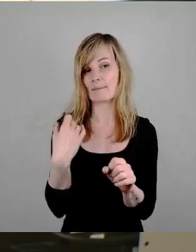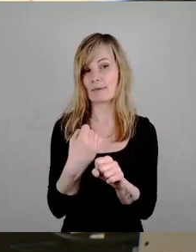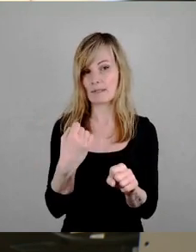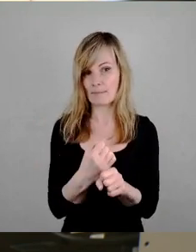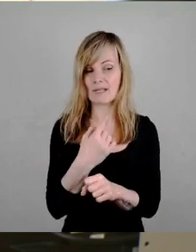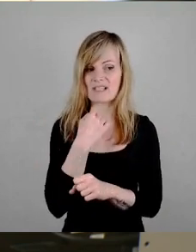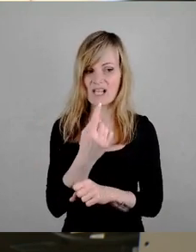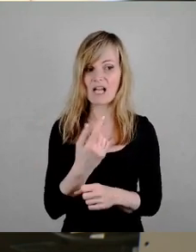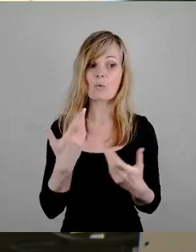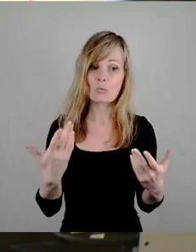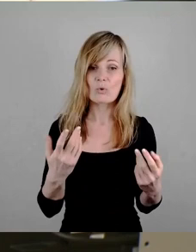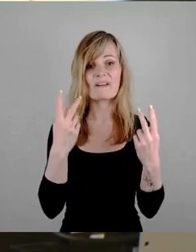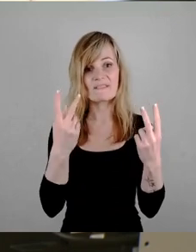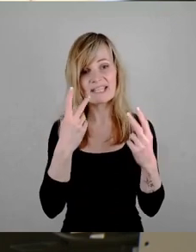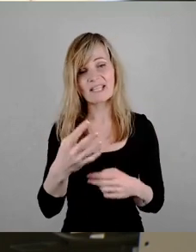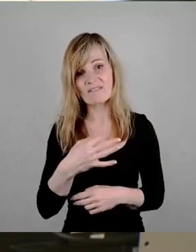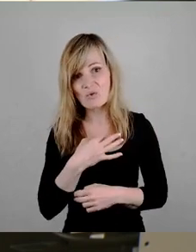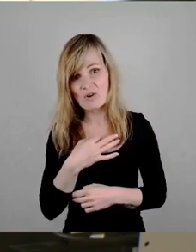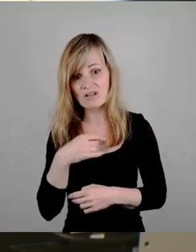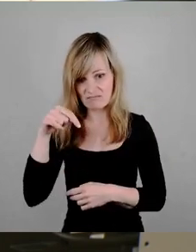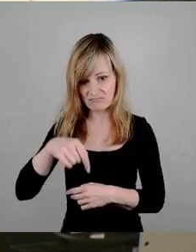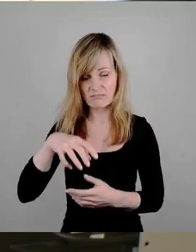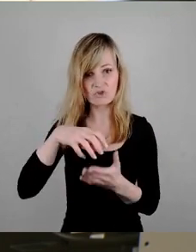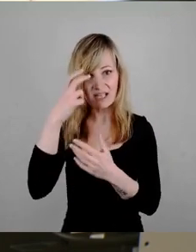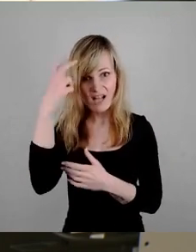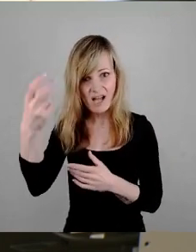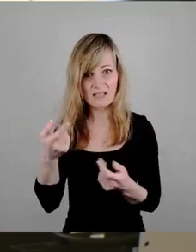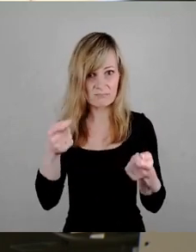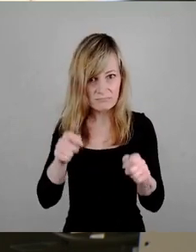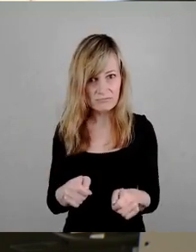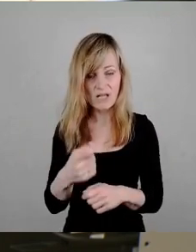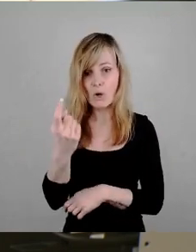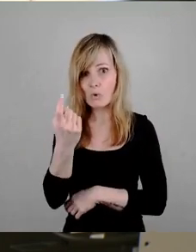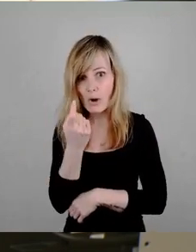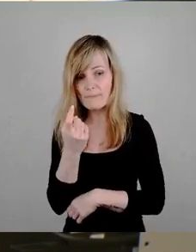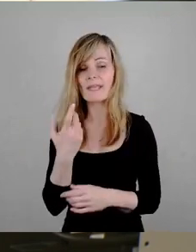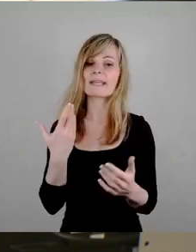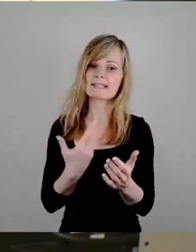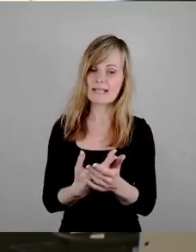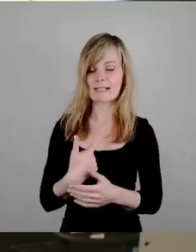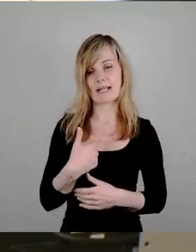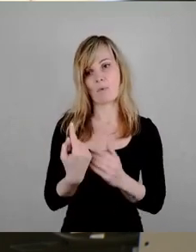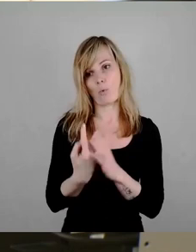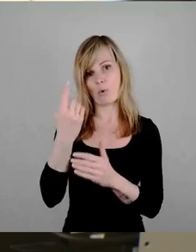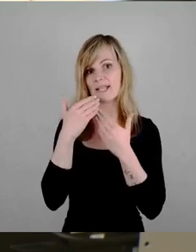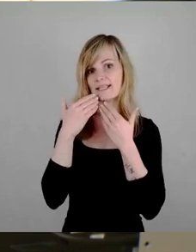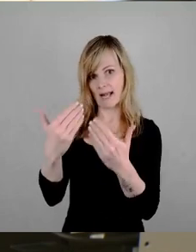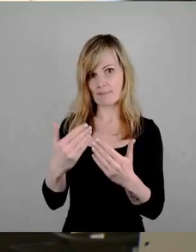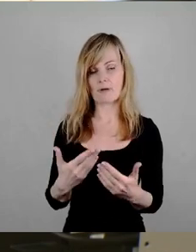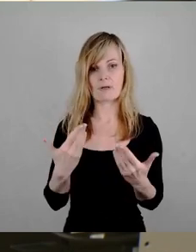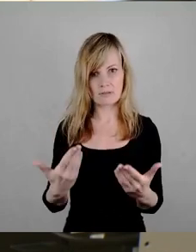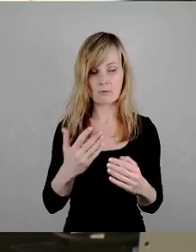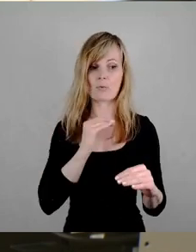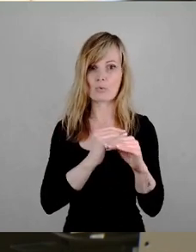beschließen? Da gab es Angst und Sorge, dass das nicht kommen wird Und umso dankbarer bin ich es Bin ich den Kollegen im